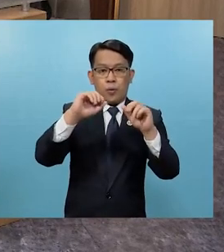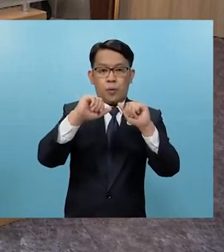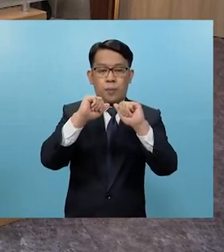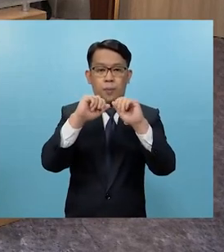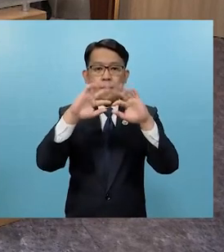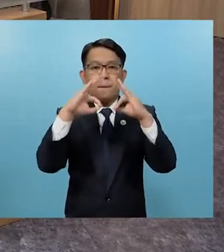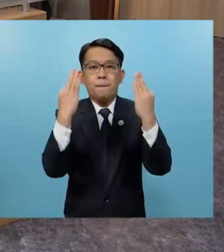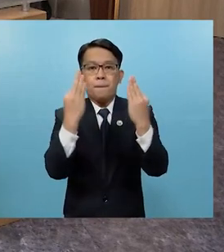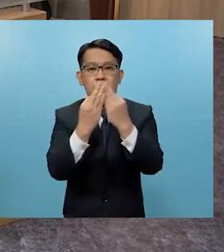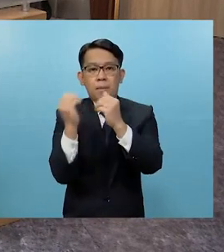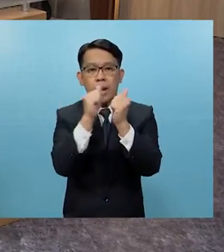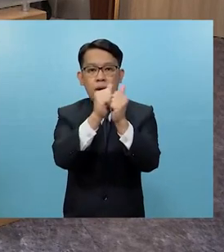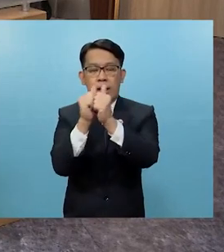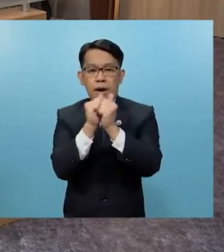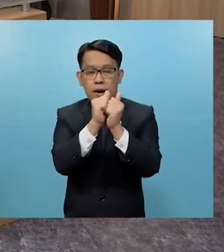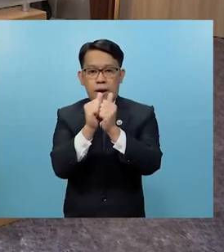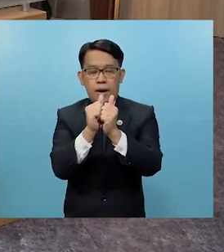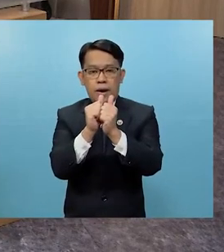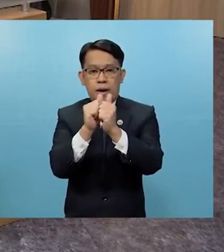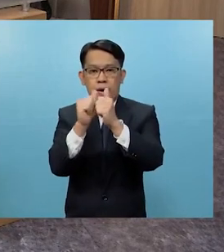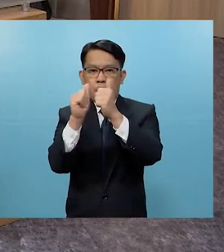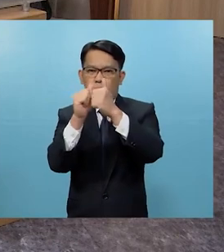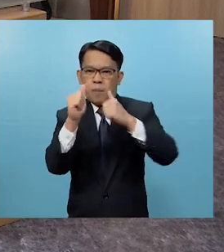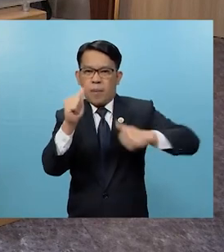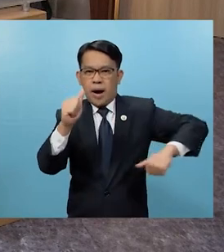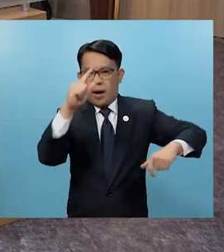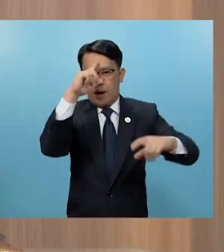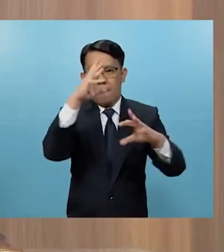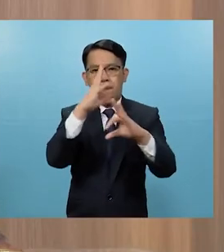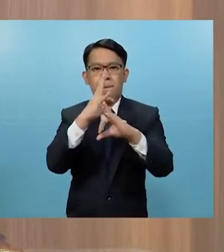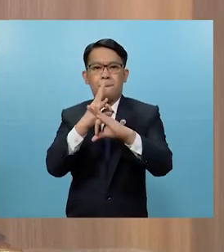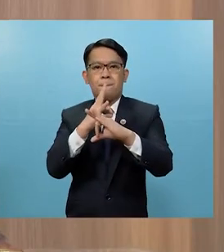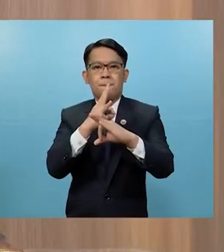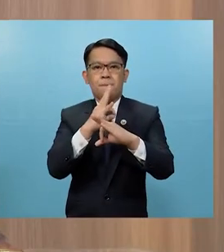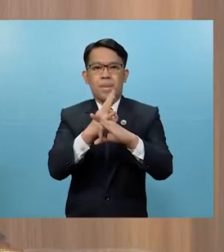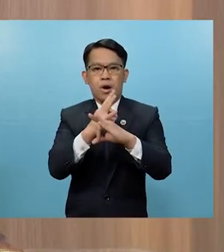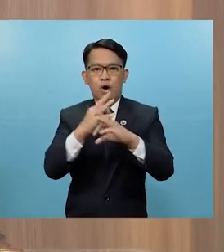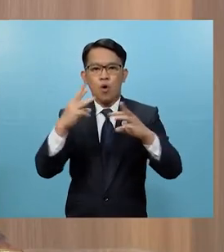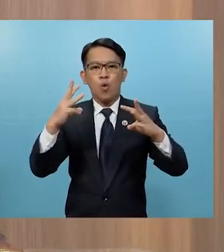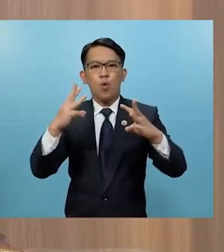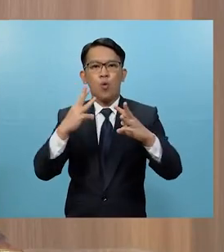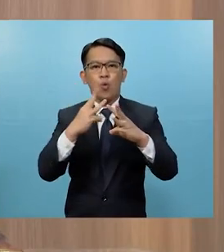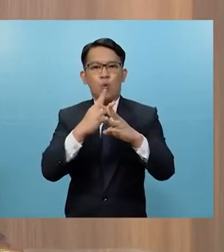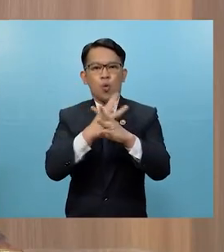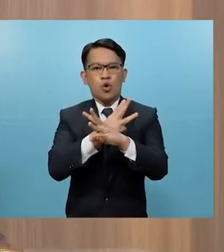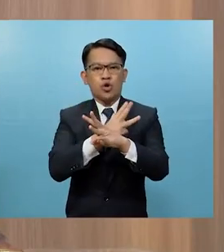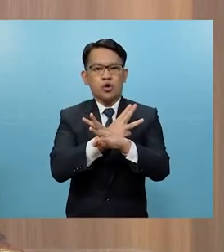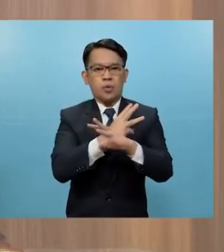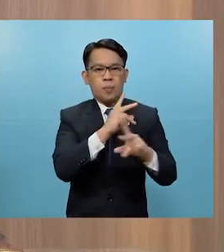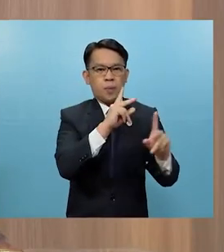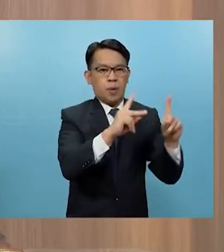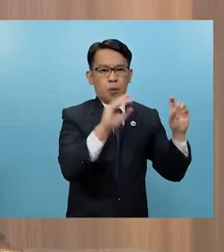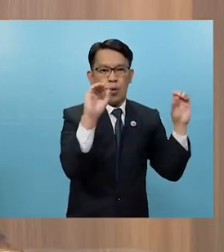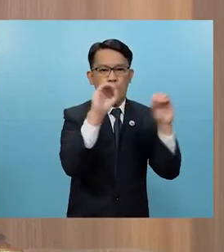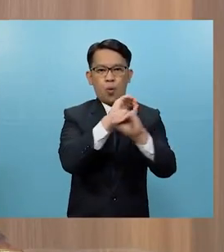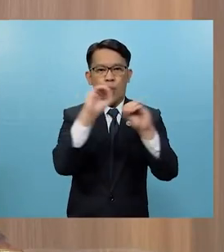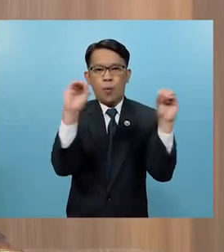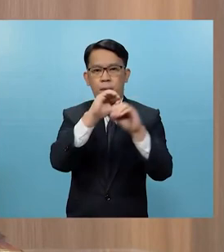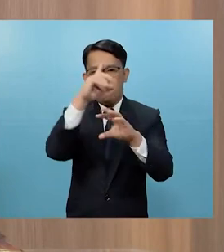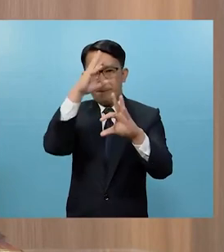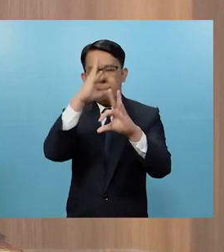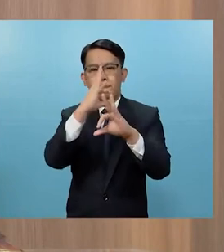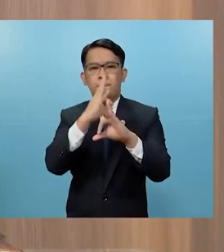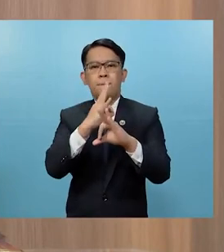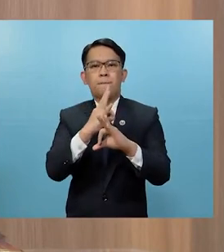o pamilya, ay tumalikod na sa pananampalataya, at siya ay masahulpa sa isang walang pananampalataya.